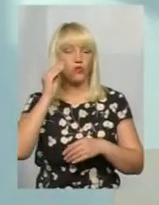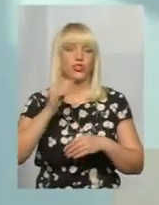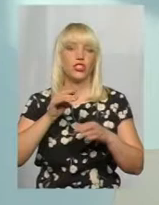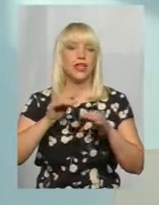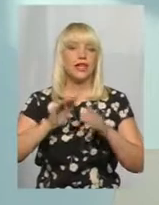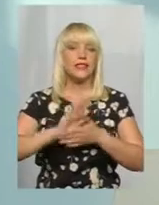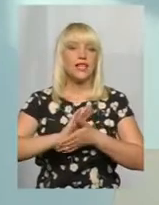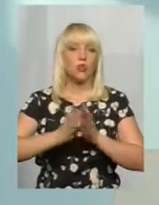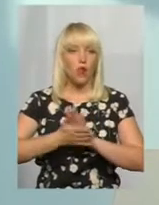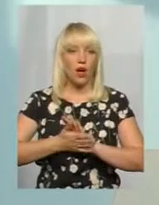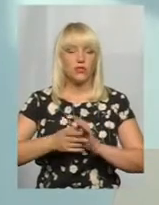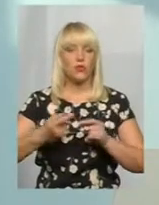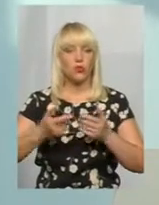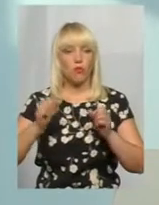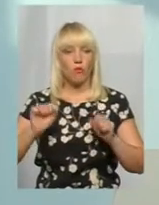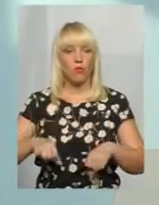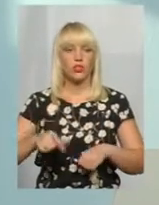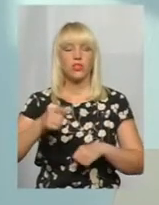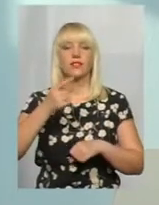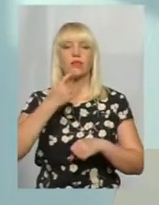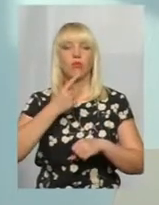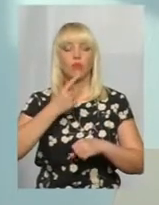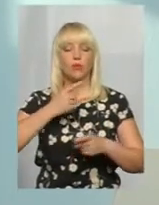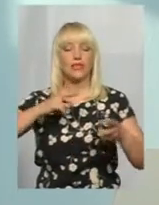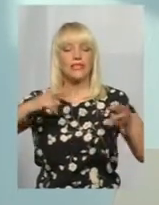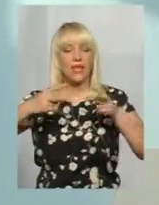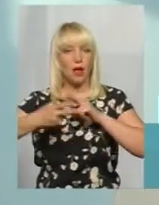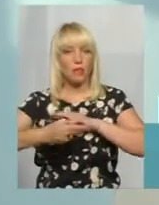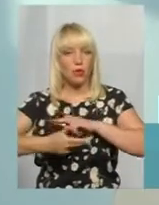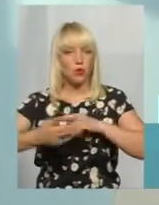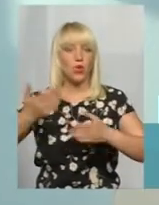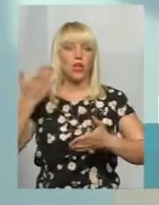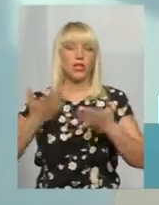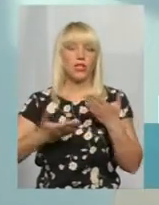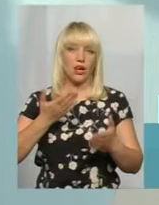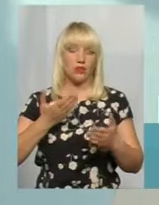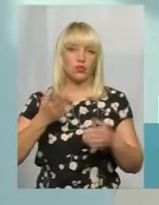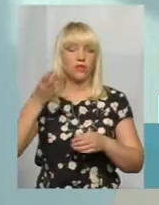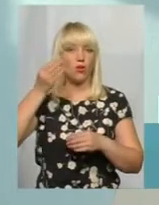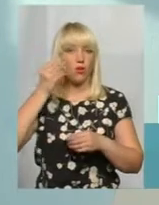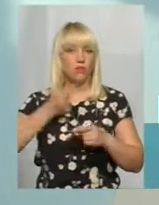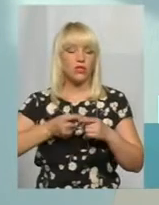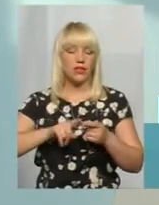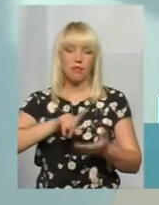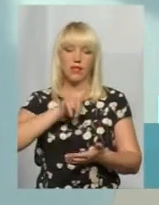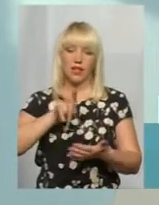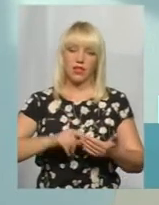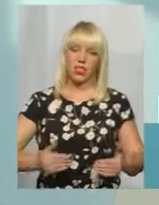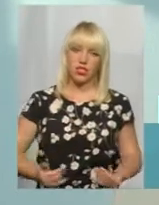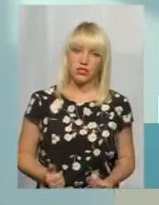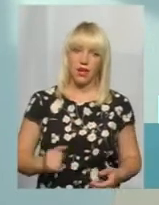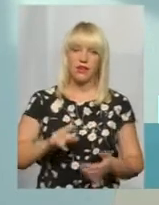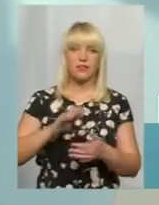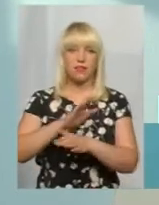Звісно, можна спробувати заміну, і якщо враховуючи те, що це питання життя і смерті, його і потрібно